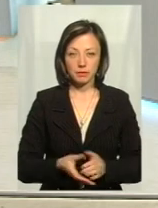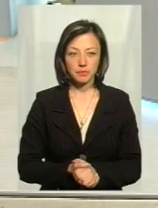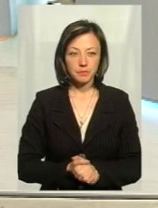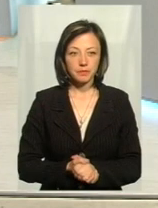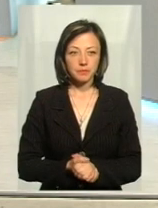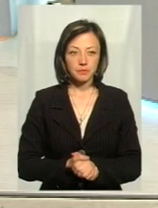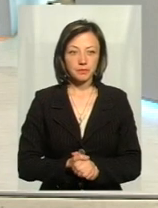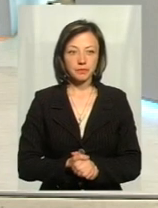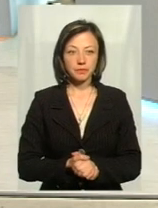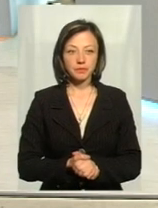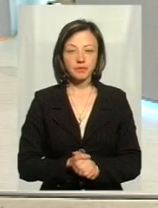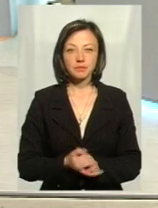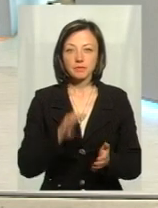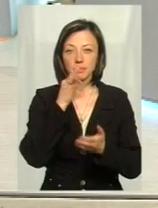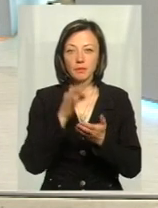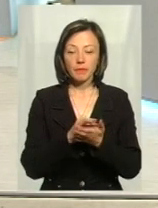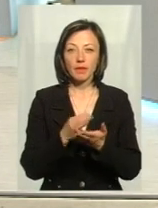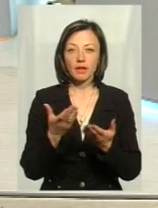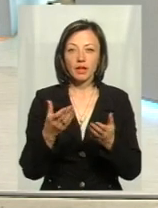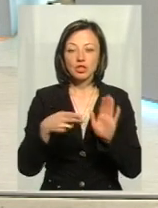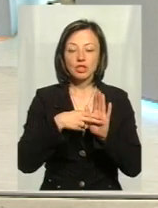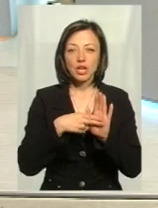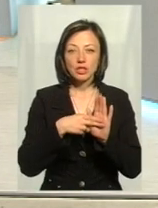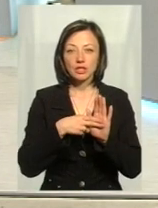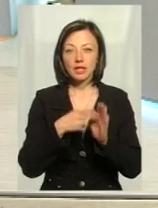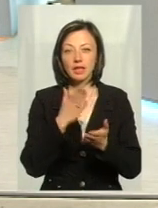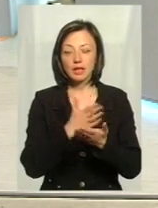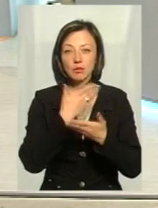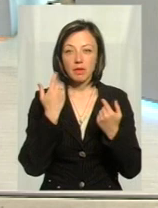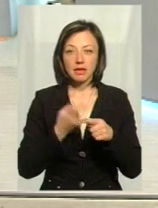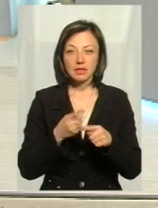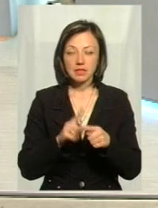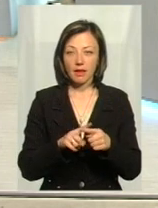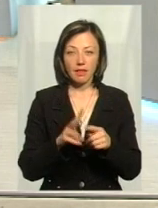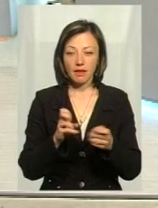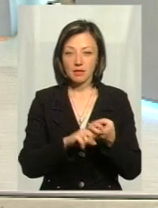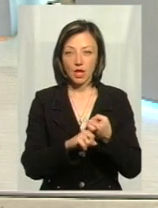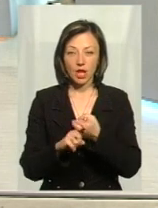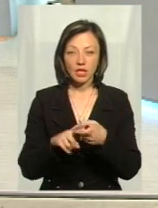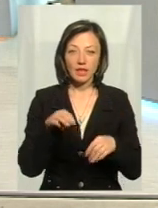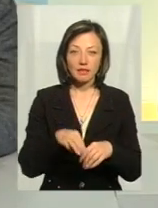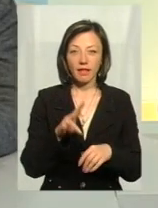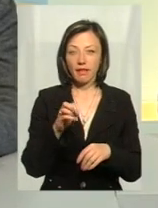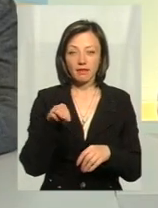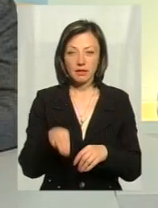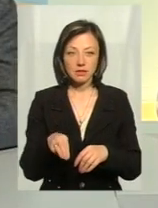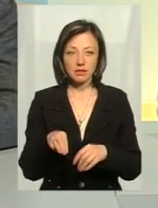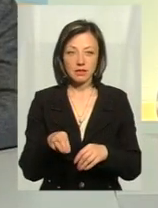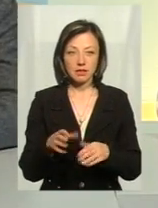відповідальність зняв, якщо він п'яний за кермом? Тобто шашечка є чи шашечки немає? Мені здається, що це не залежить таксі, не таксі.